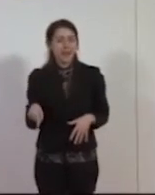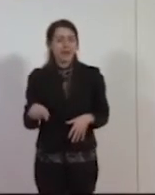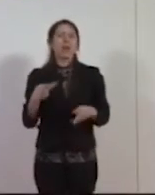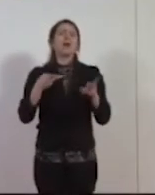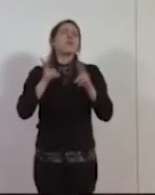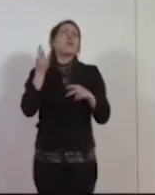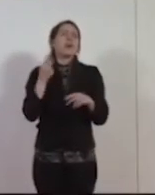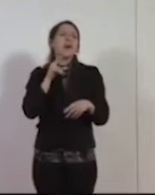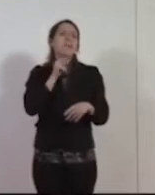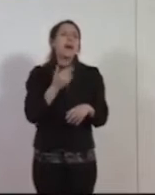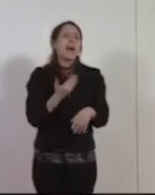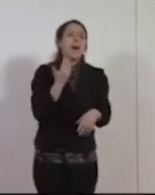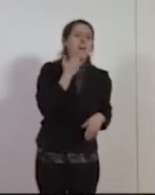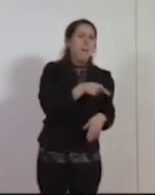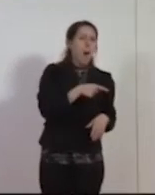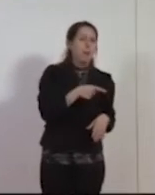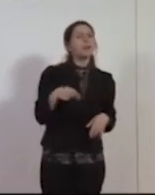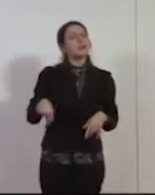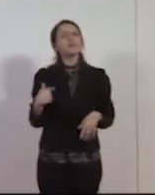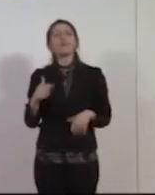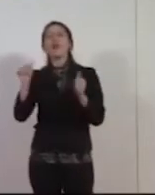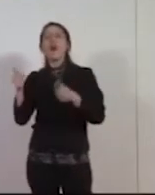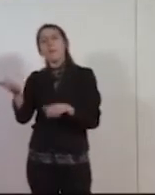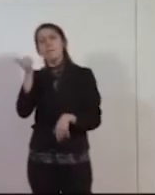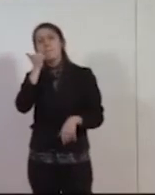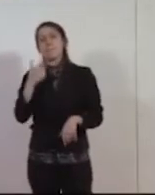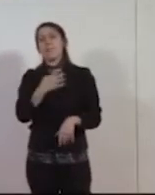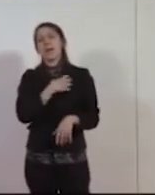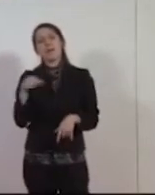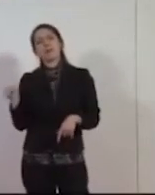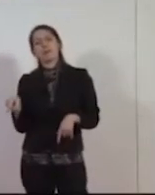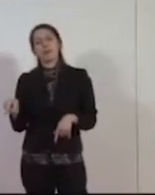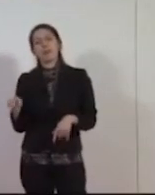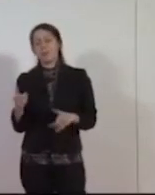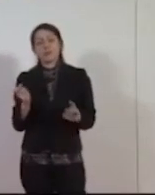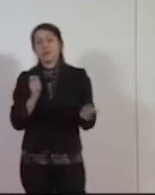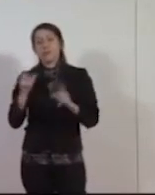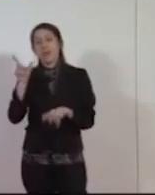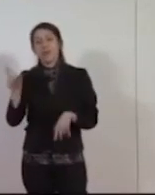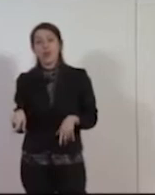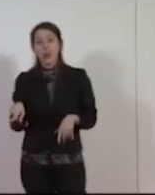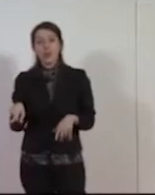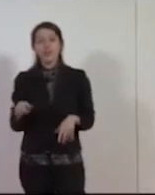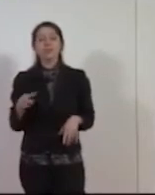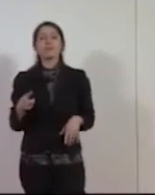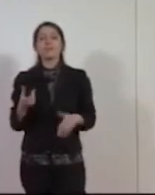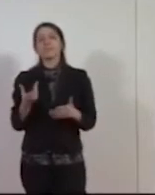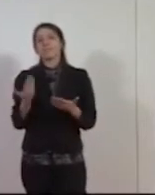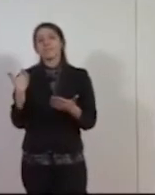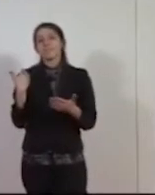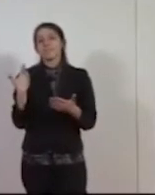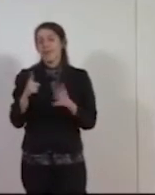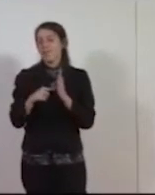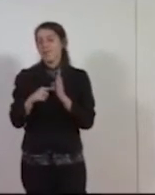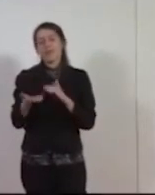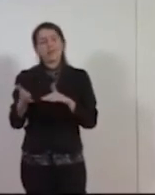padri nobili, vorrei parlare di una madre, una persona straordinaria che è scomparsa pochi